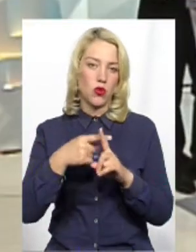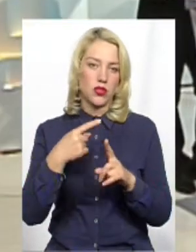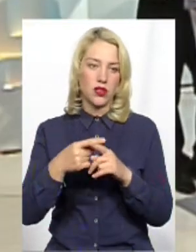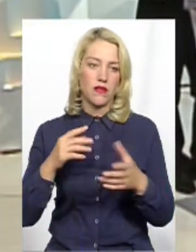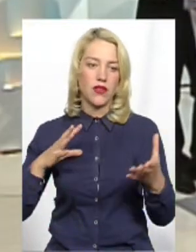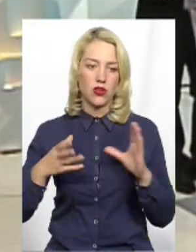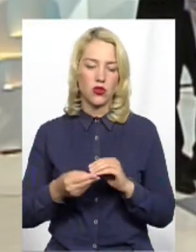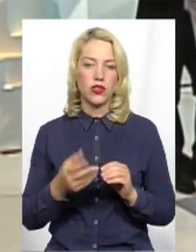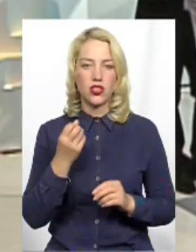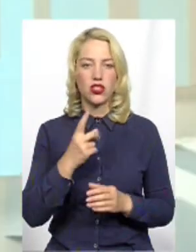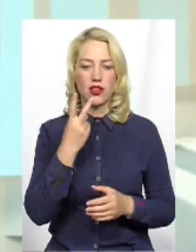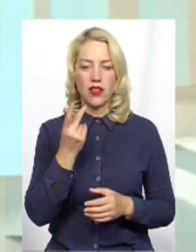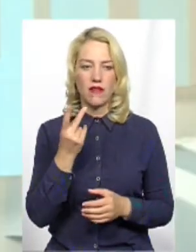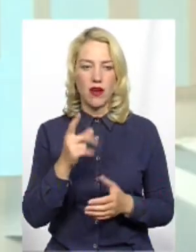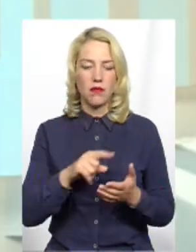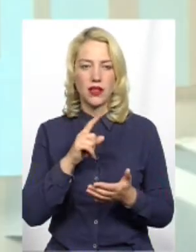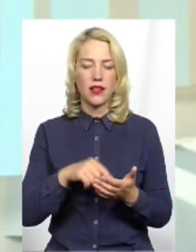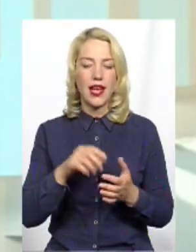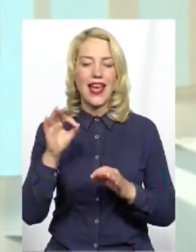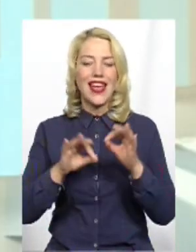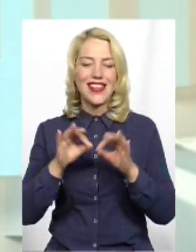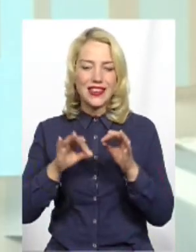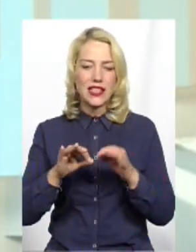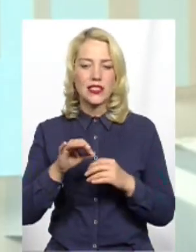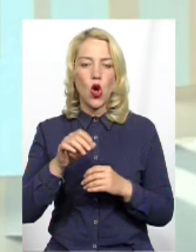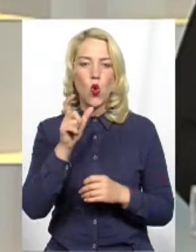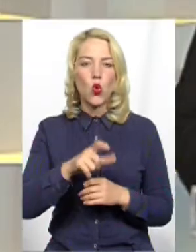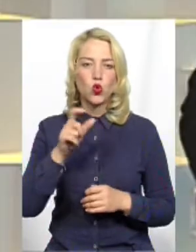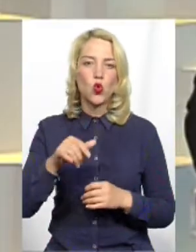Зрозуміло. І нагадую, ще є два питання стосовно індексу людського розвитку.